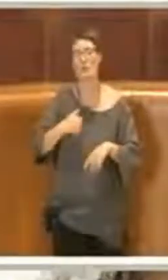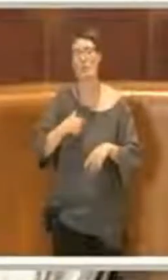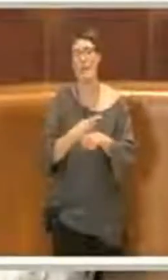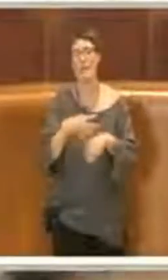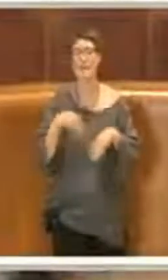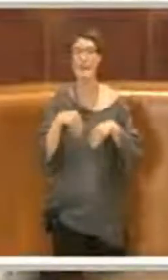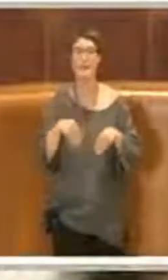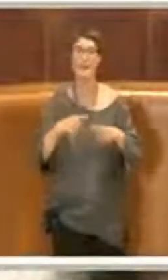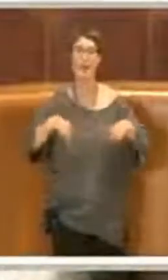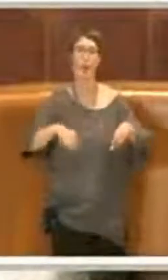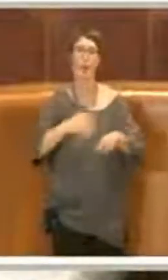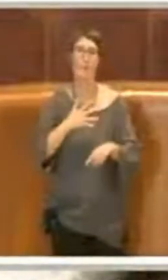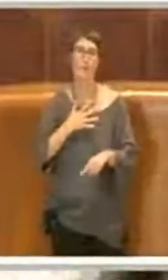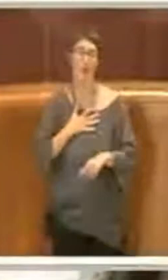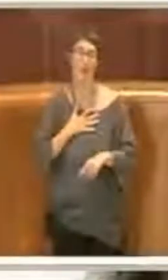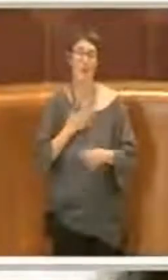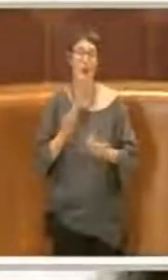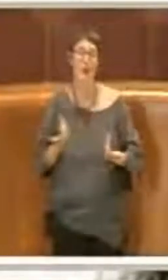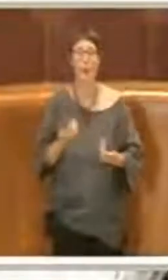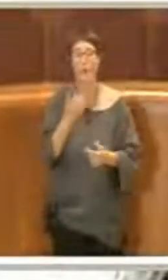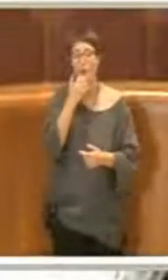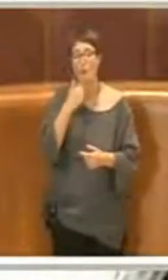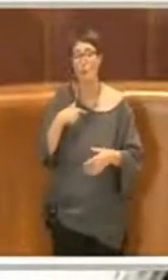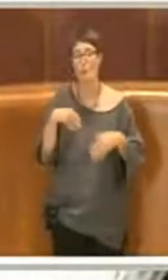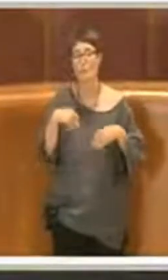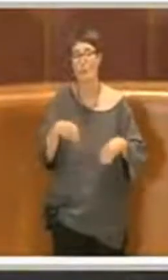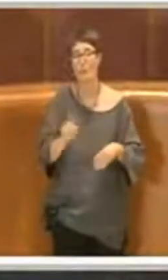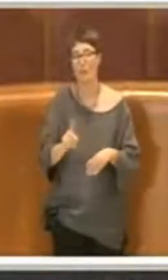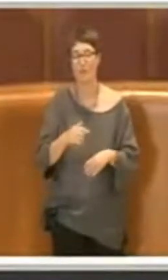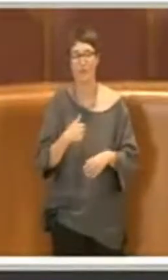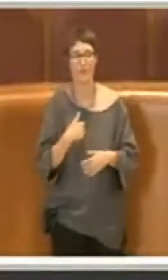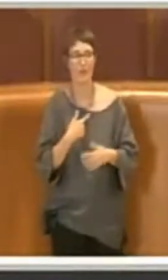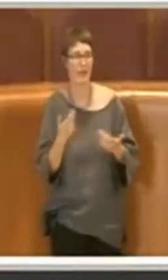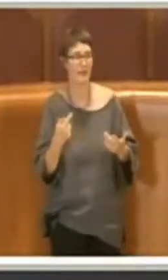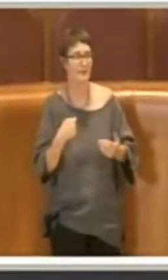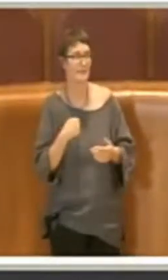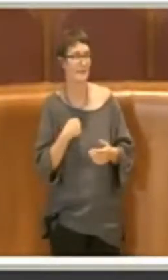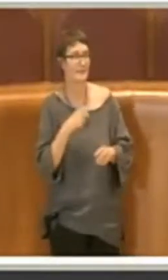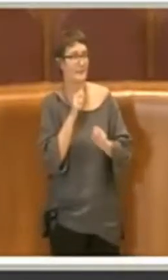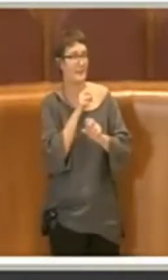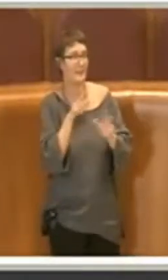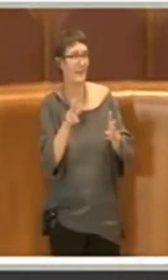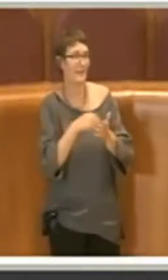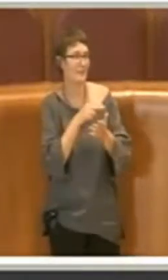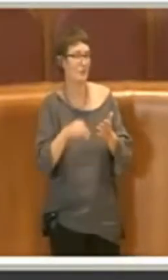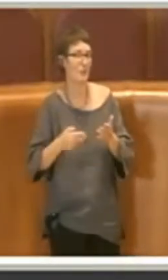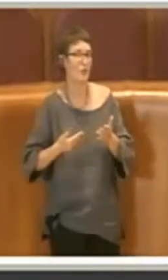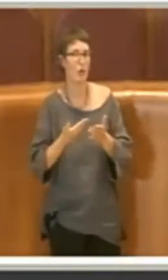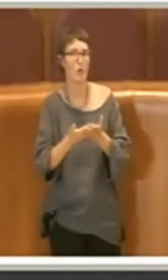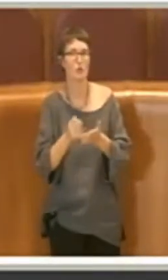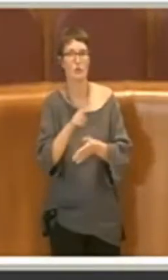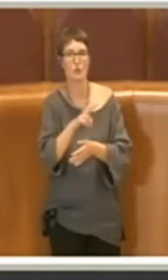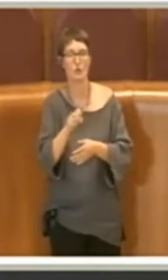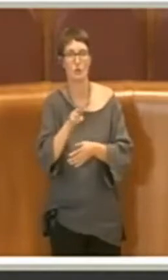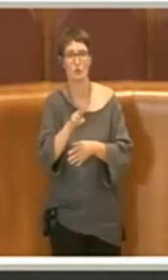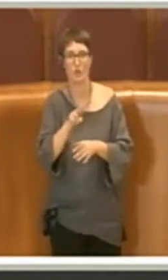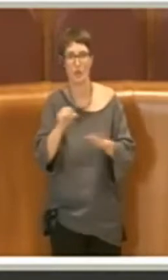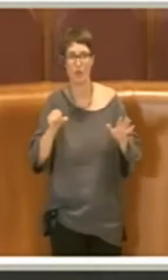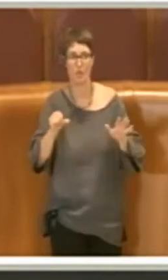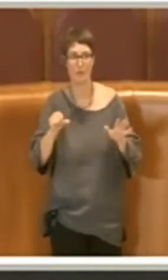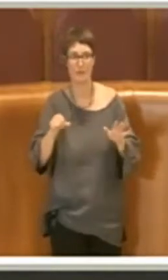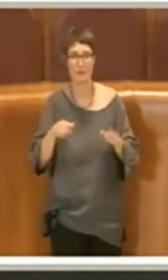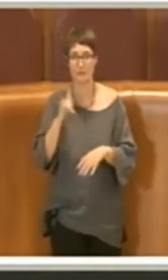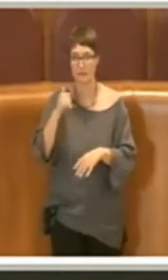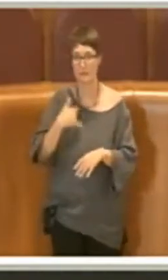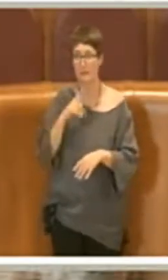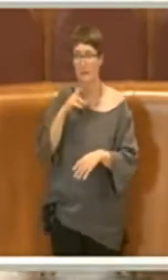se non vengo. Sì, siamo in dichiarazione di voto sulla mozione 226. Sì, ho detto che io